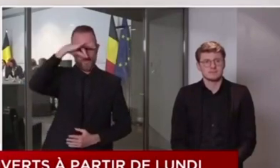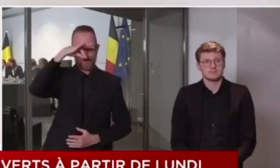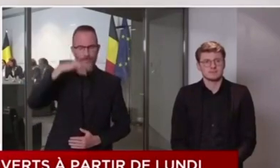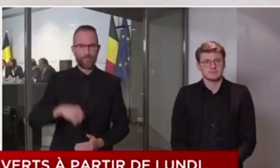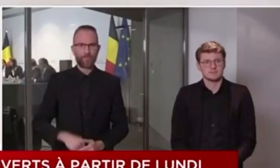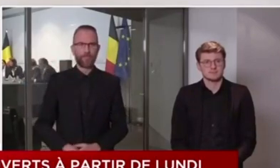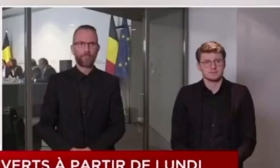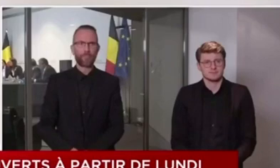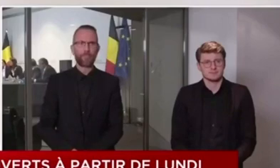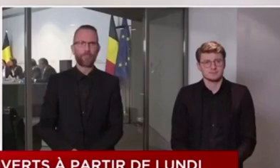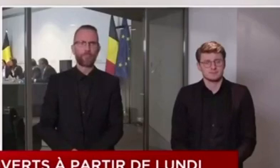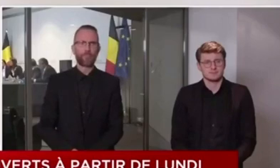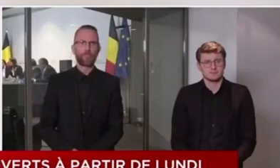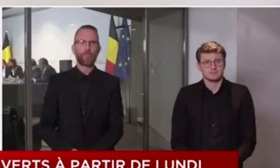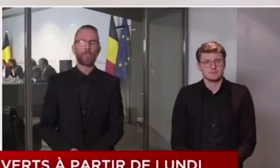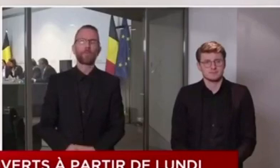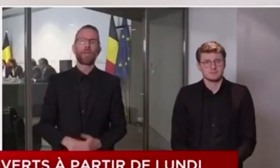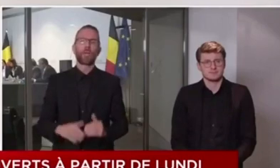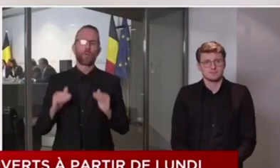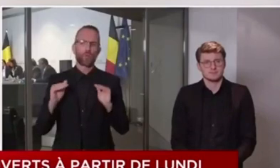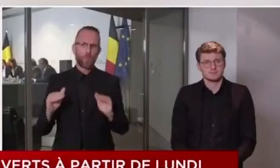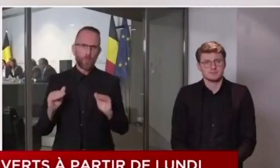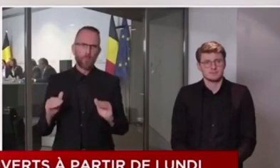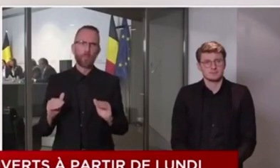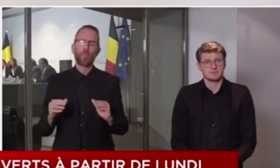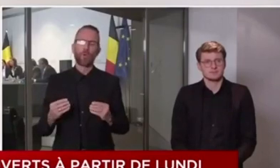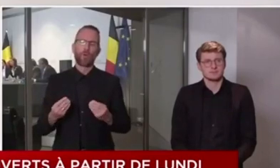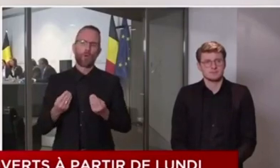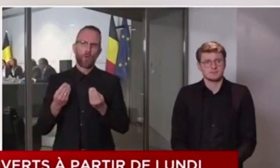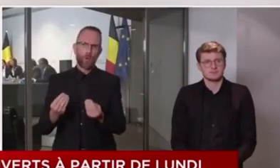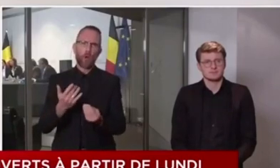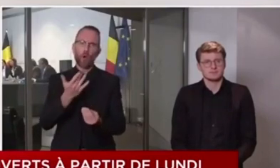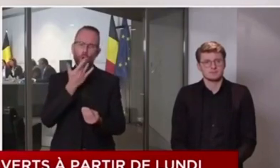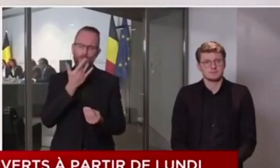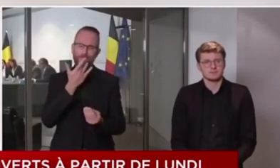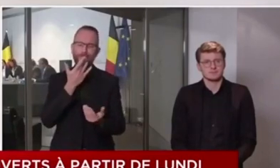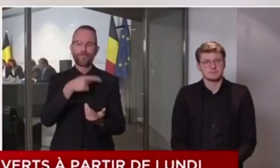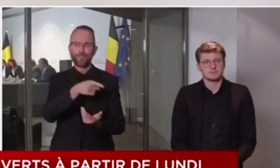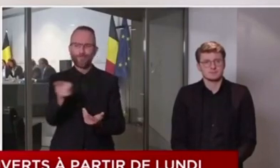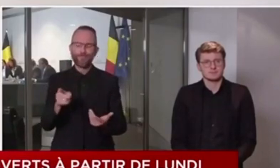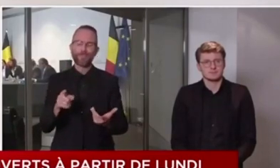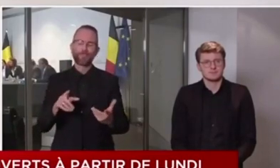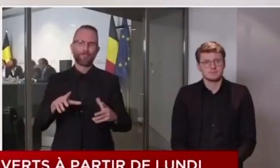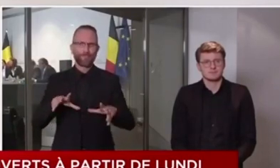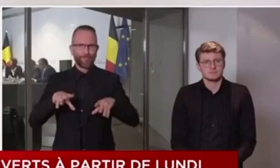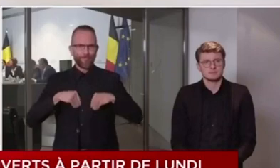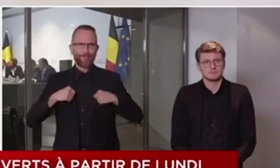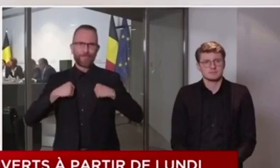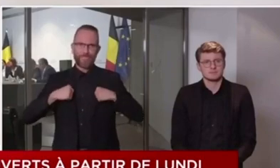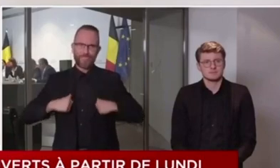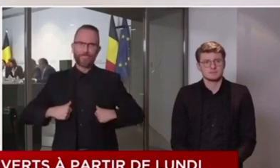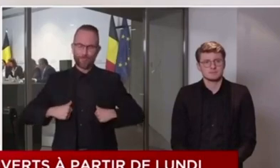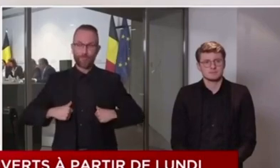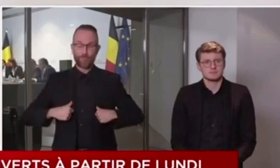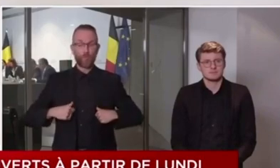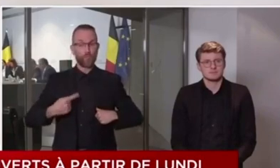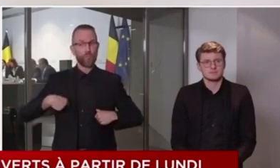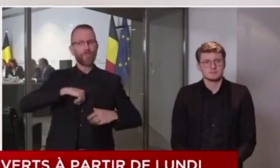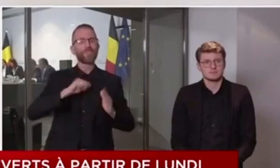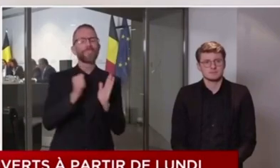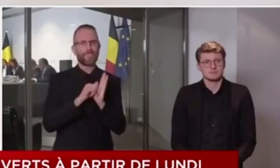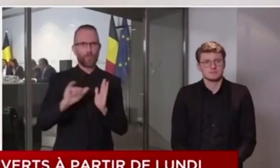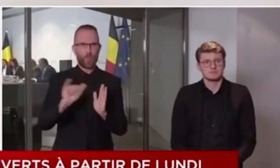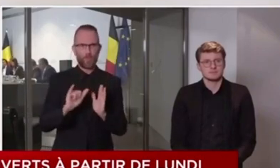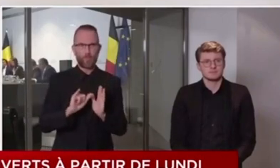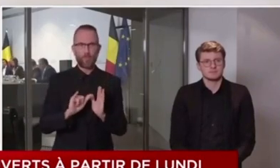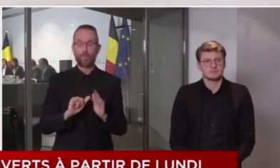soutenable pour bon nombre d'entre nous, nous avons également décidé que les magasins de bricolage et les